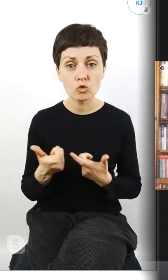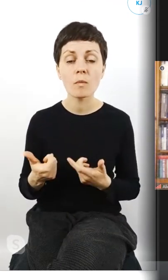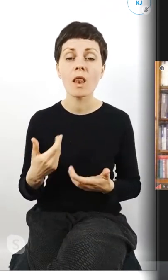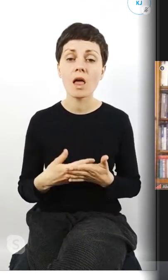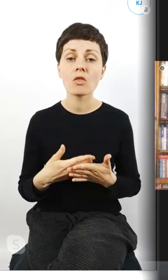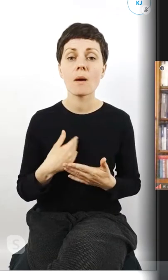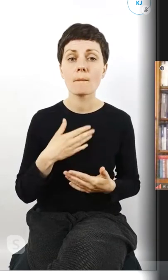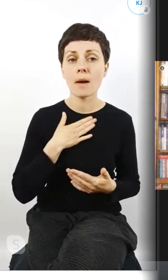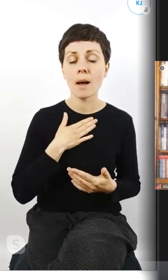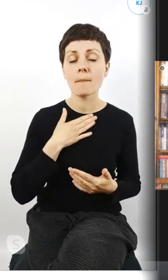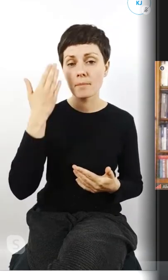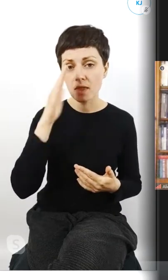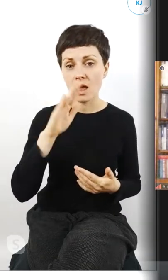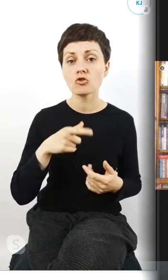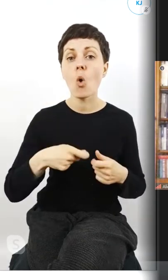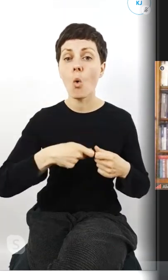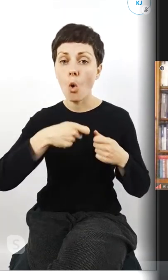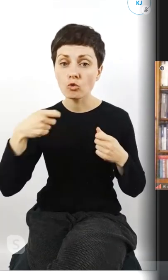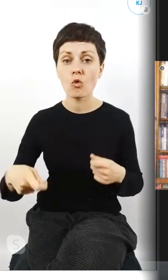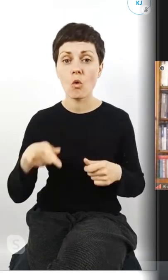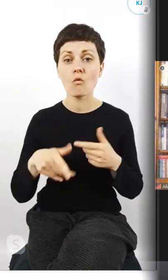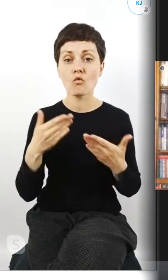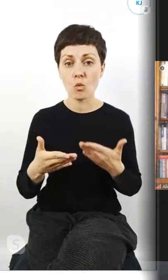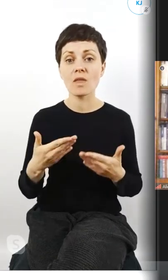nadzieję, że uda mi się to kontynuować